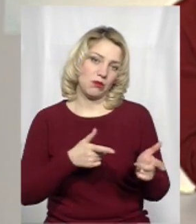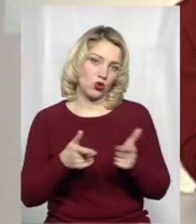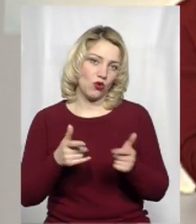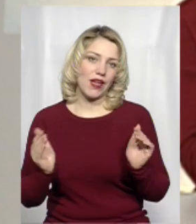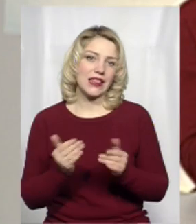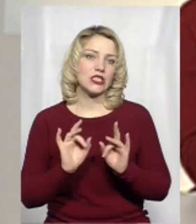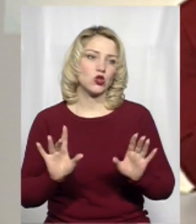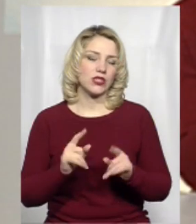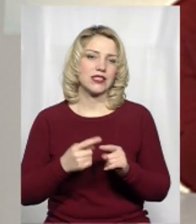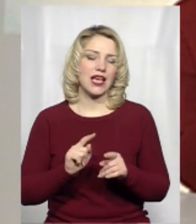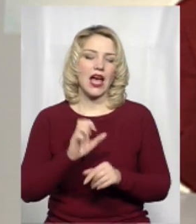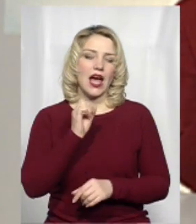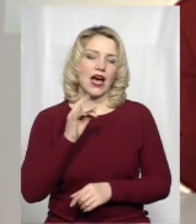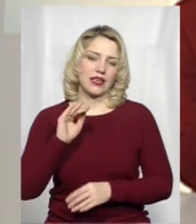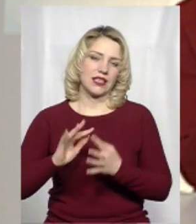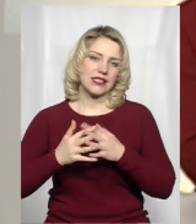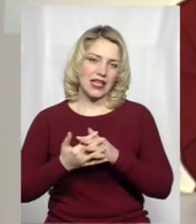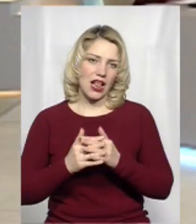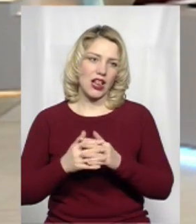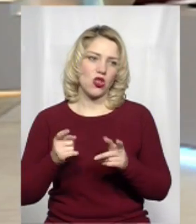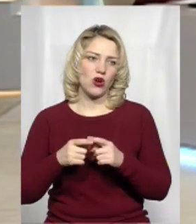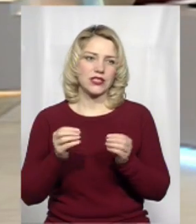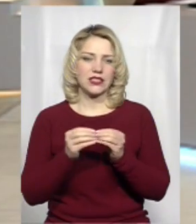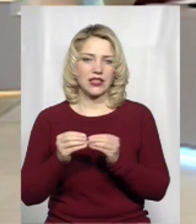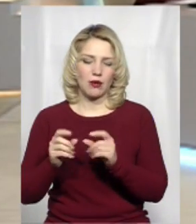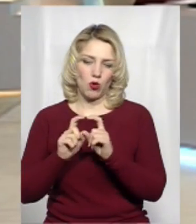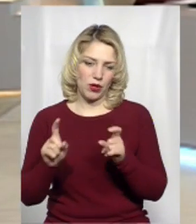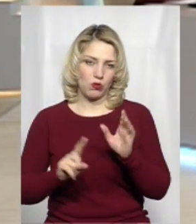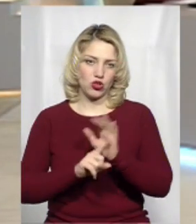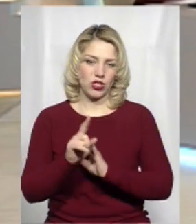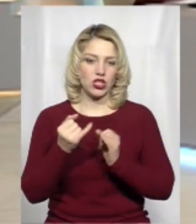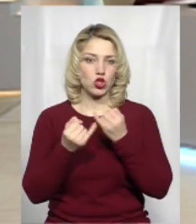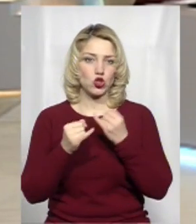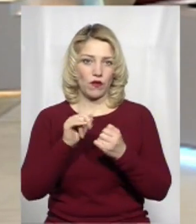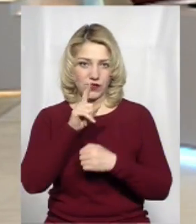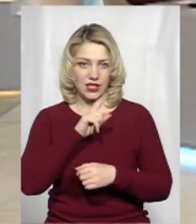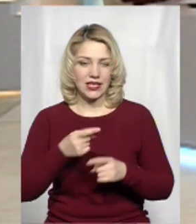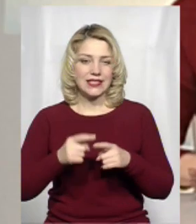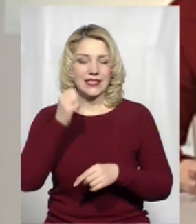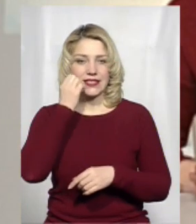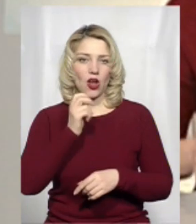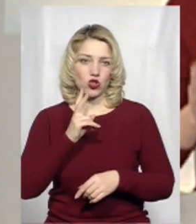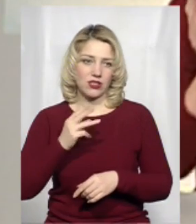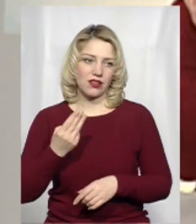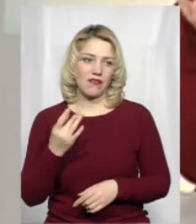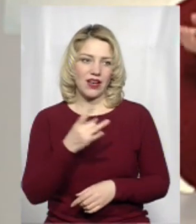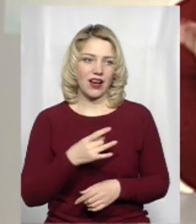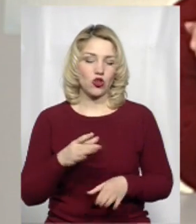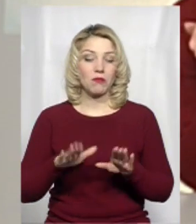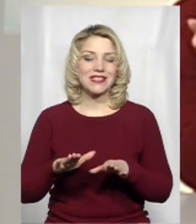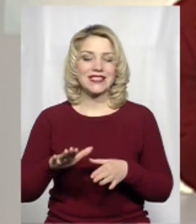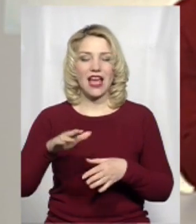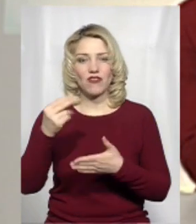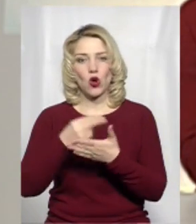це арт-село з 10 об'єктами почали створювати у жовтні у самчиках, нагадаються, Старокостянтинівський район, місцеві